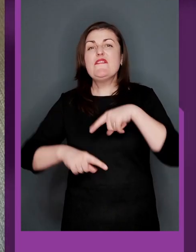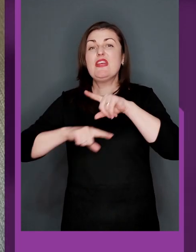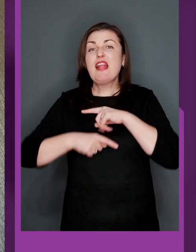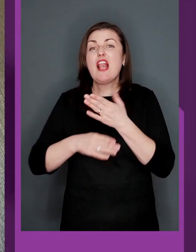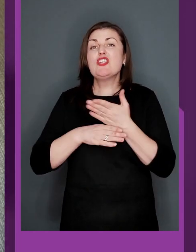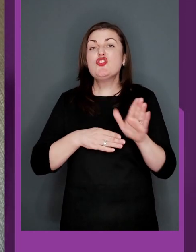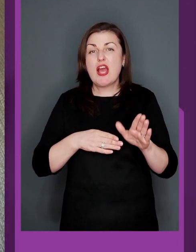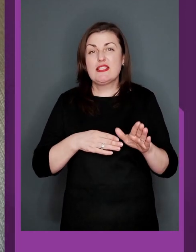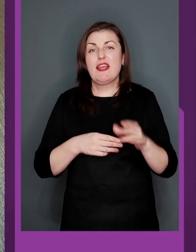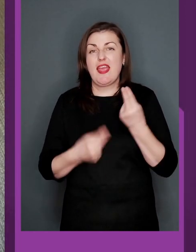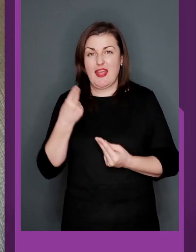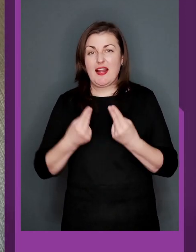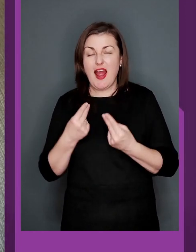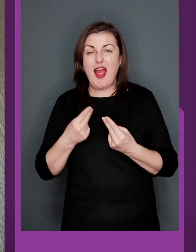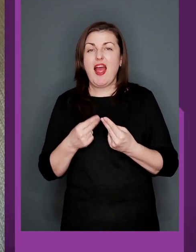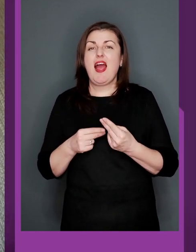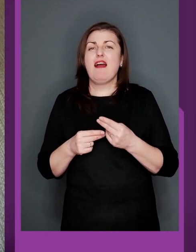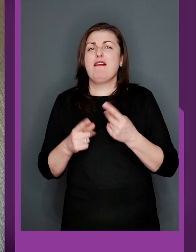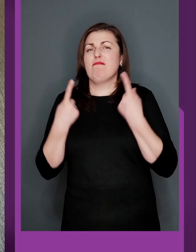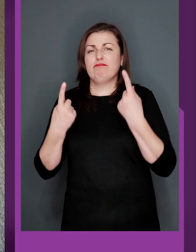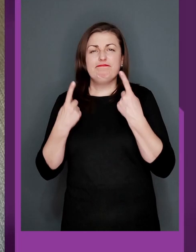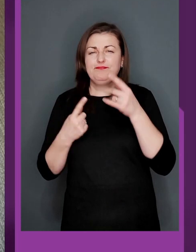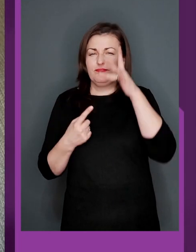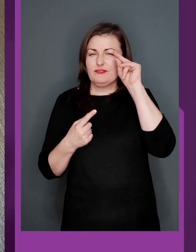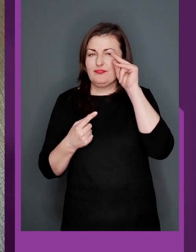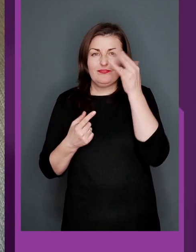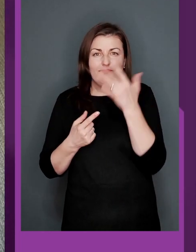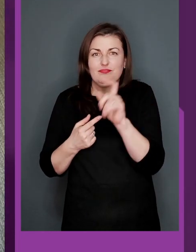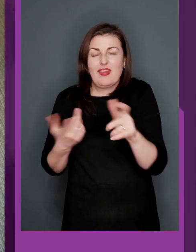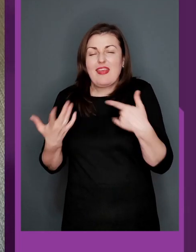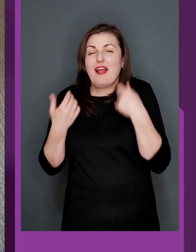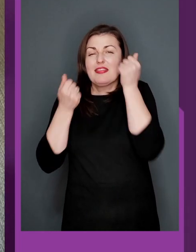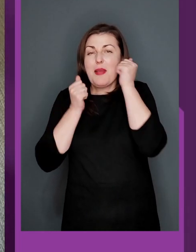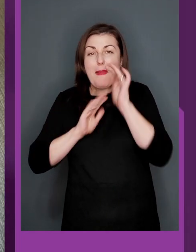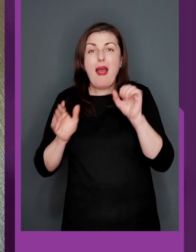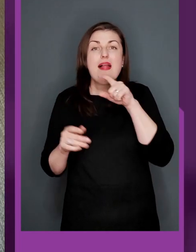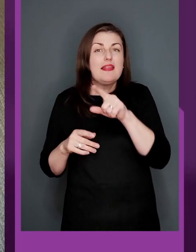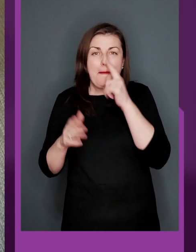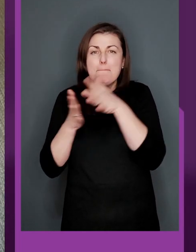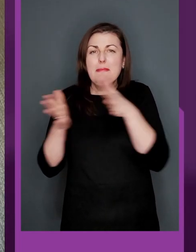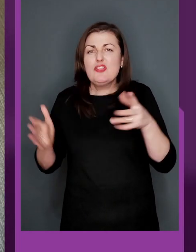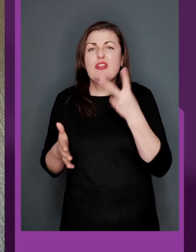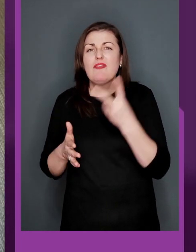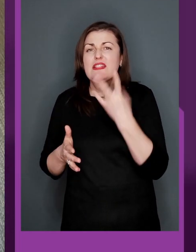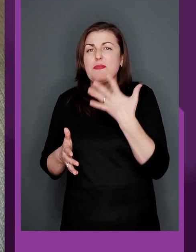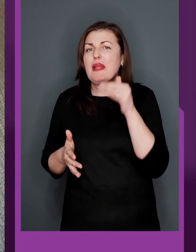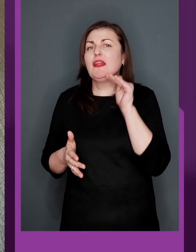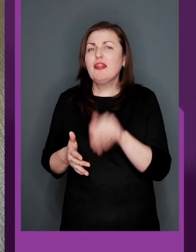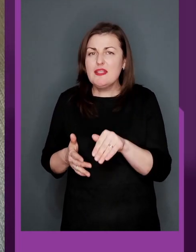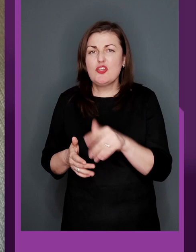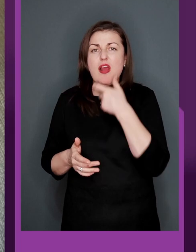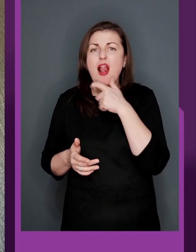там, я можу сказати, фінальна частина гри, колосальні цифри, там, точно не пам'ятаю, але там